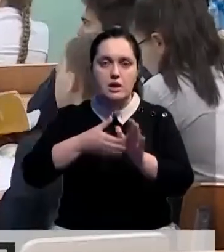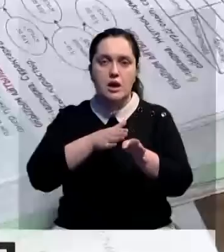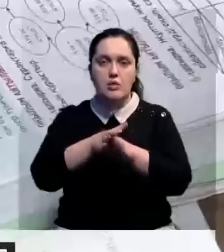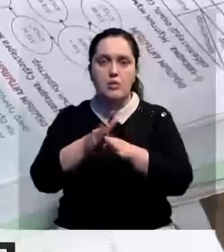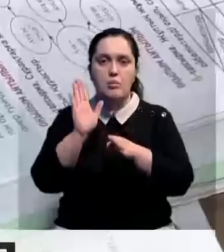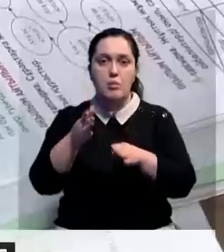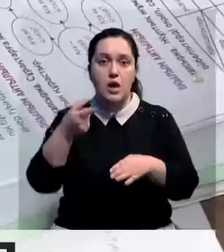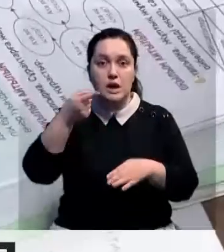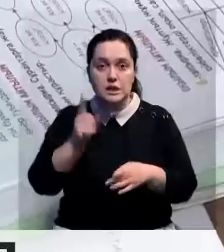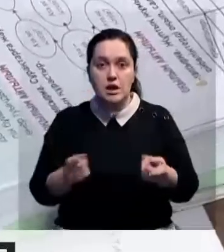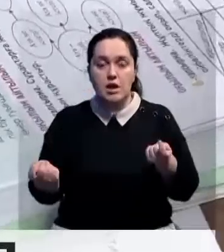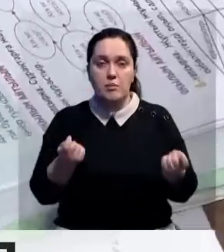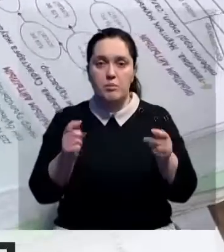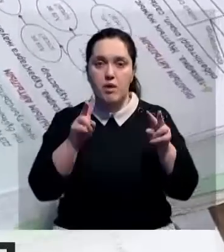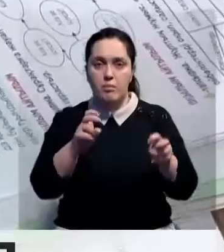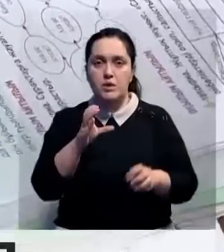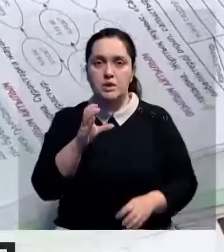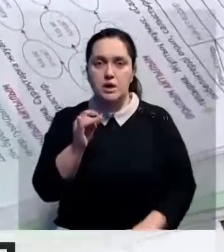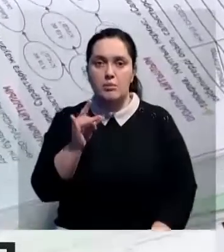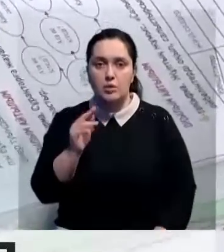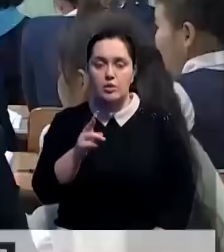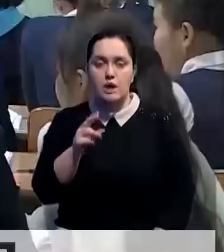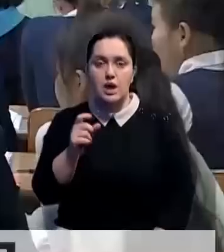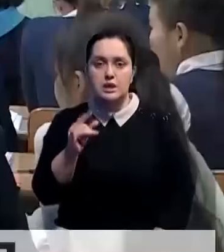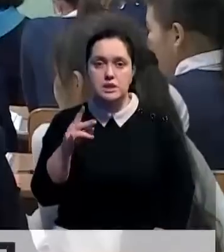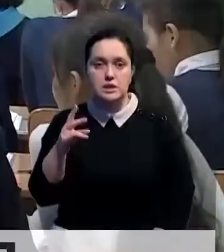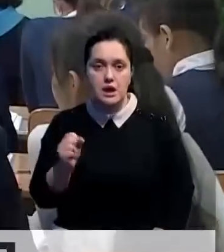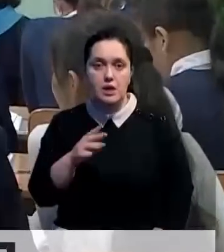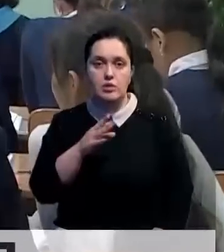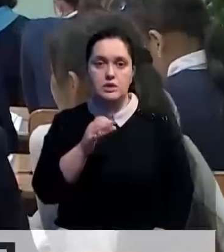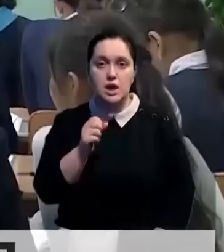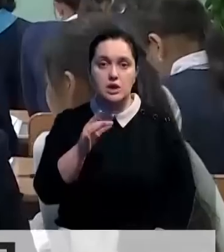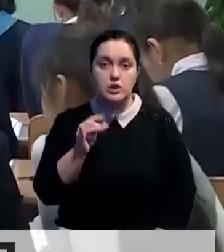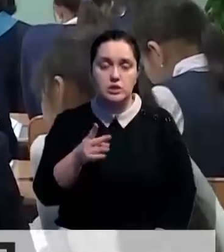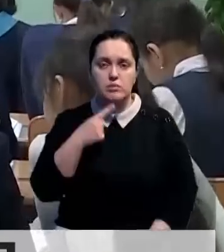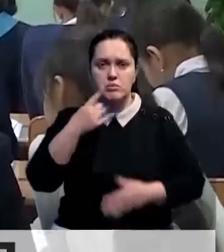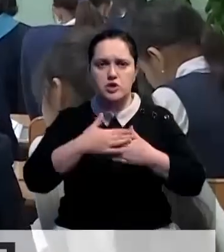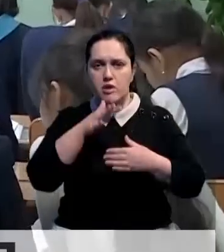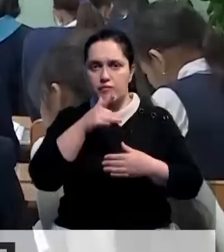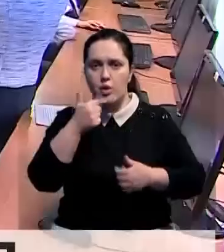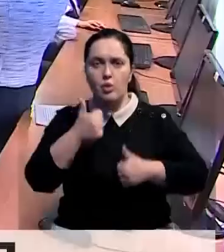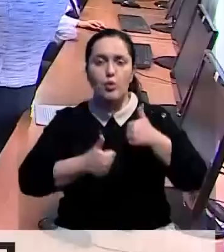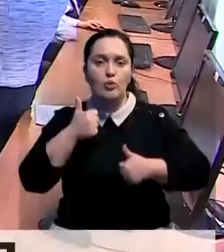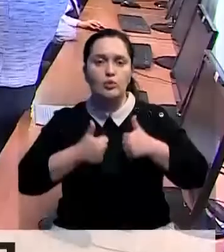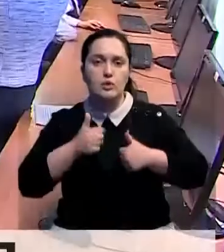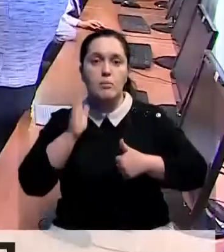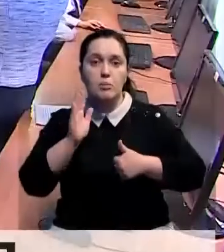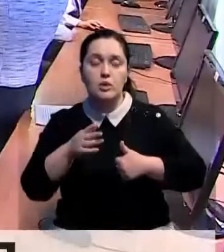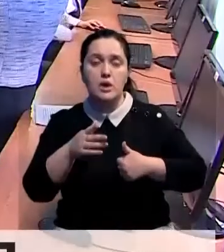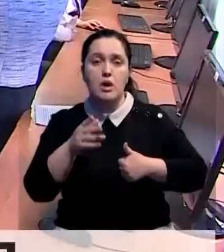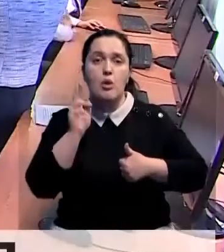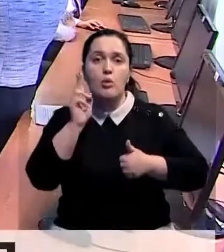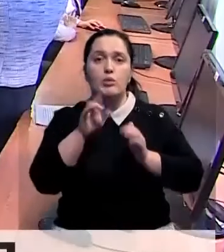единый оператор Самрухазана Констракшн. В ближайшее время компания на конкурсной основе определит тех, кто